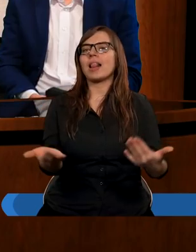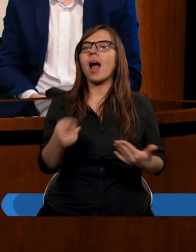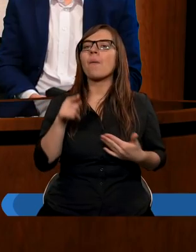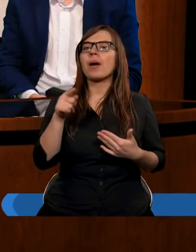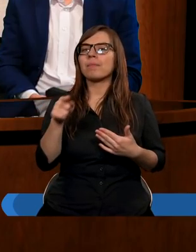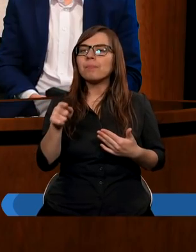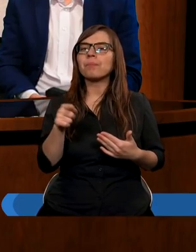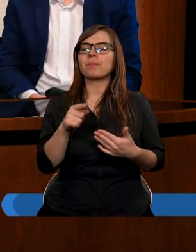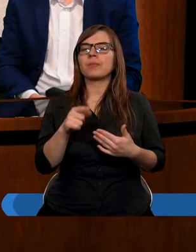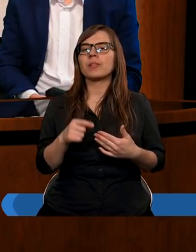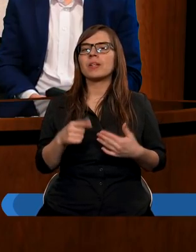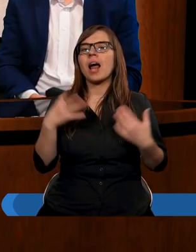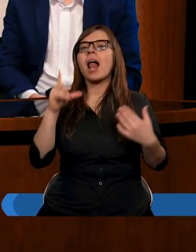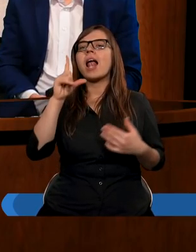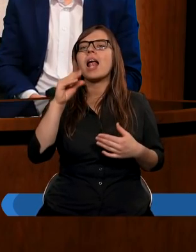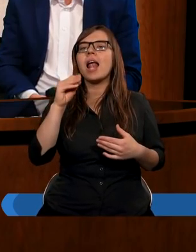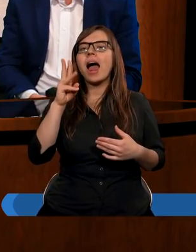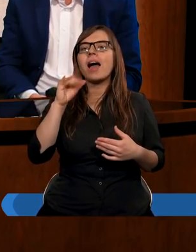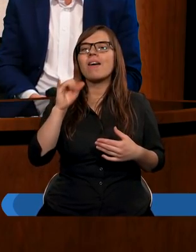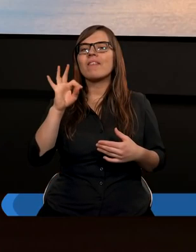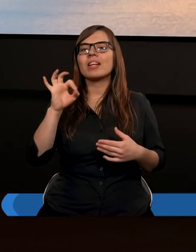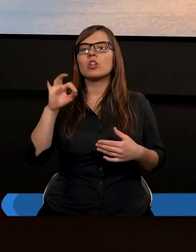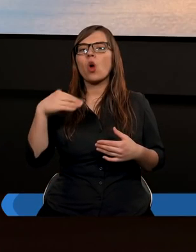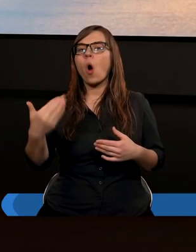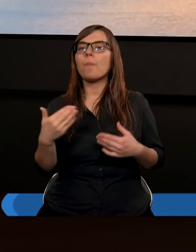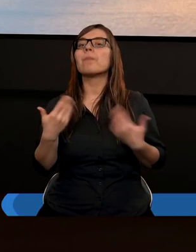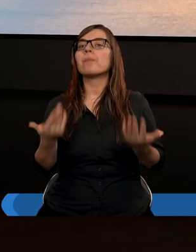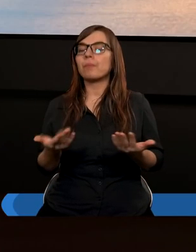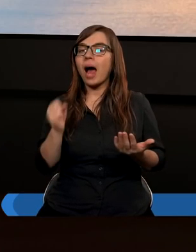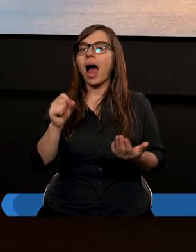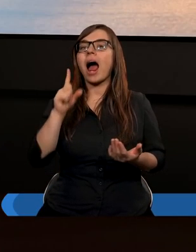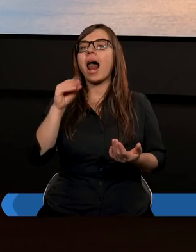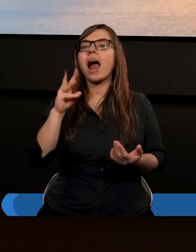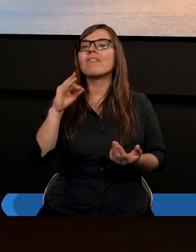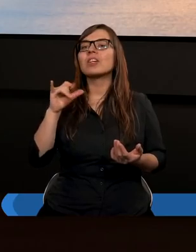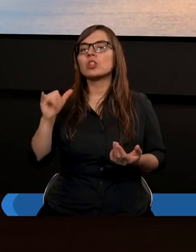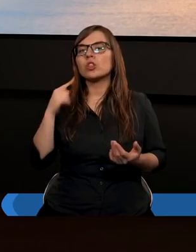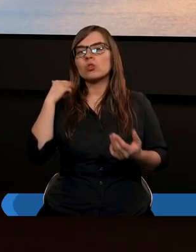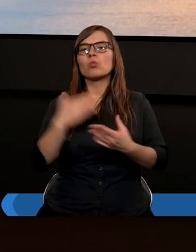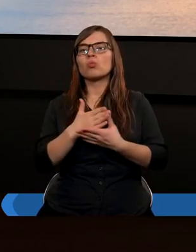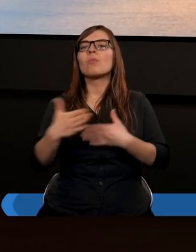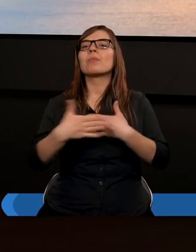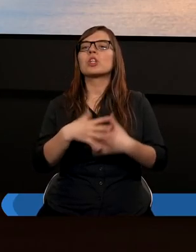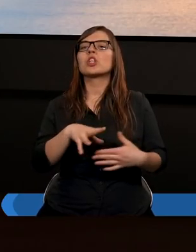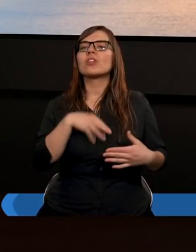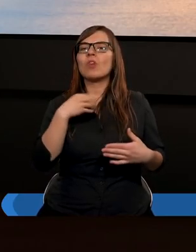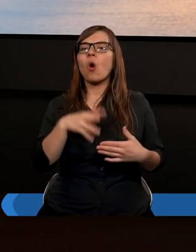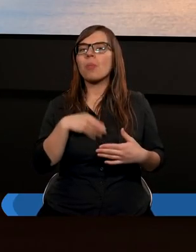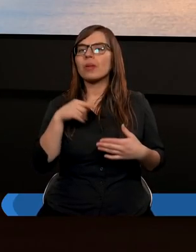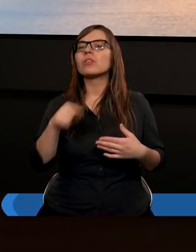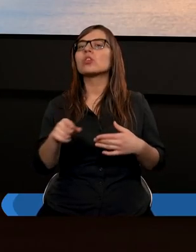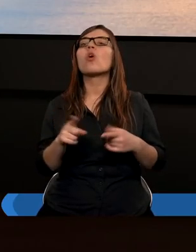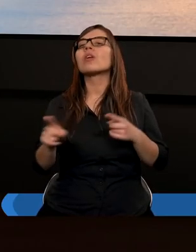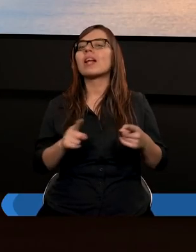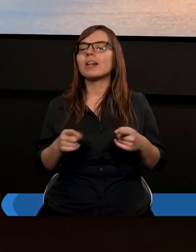lewitom, a lewici służyli przy świątyni. Czyli jest